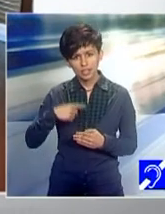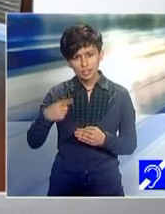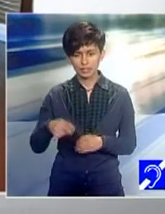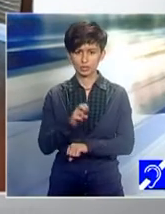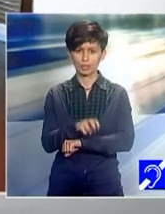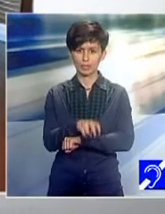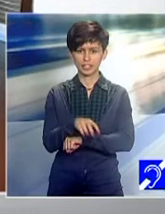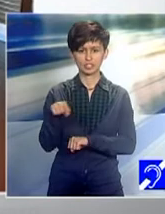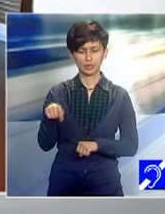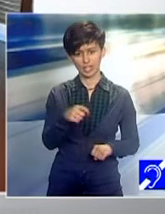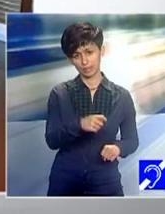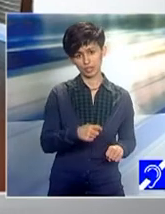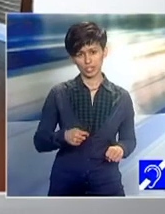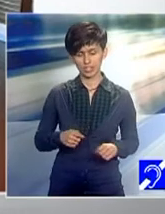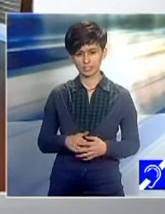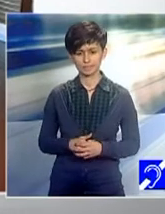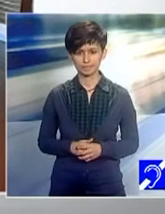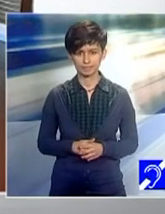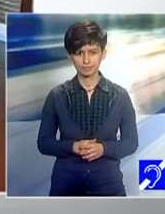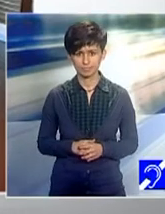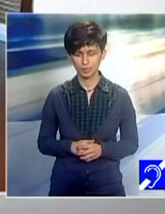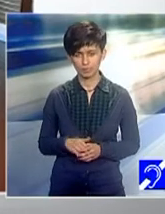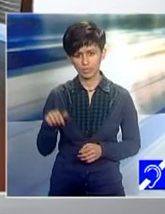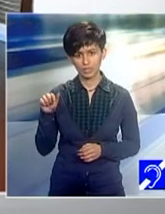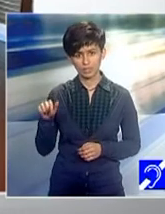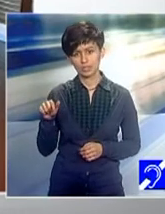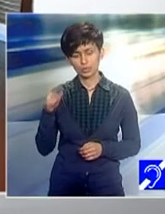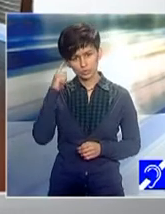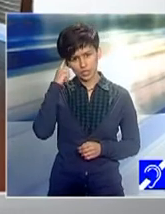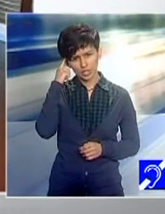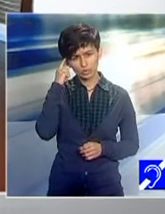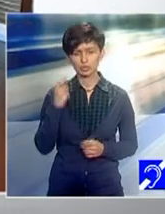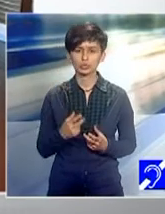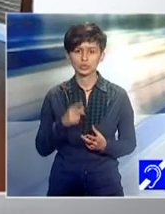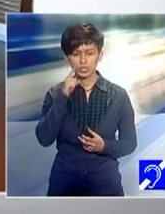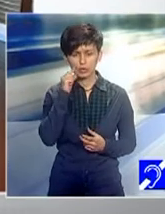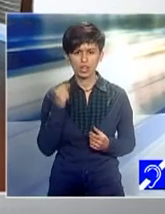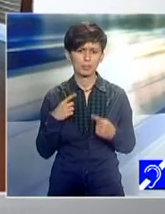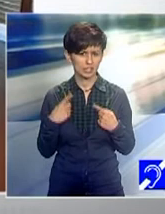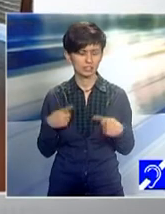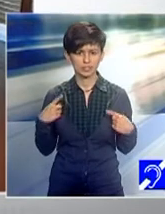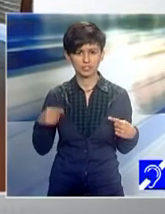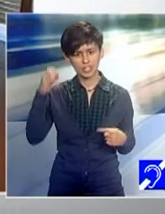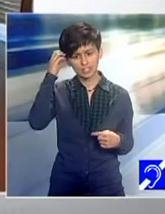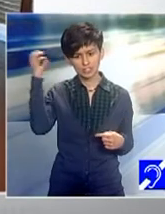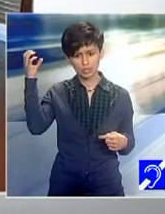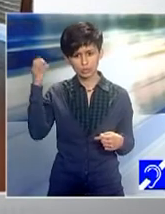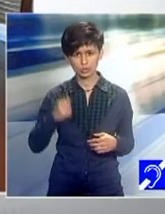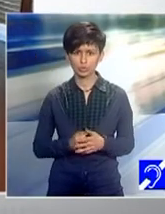acest proiect, faptul că ai cunoscut atâția oameni diverși din diverse culturi, cum